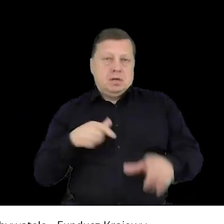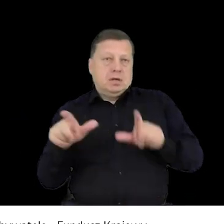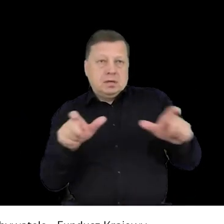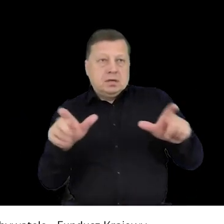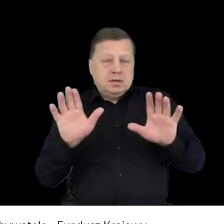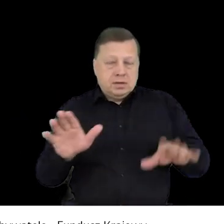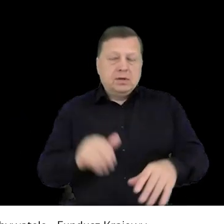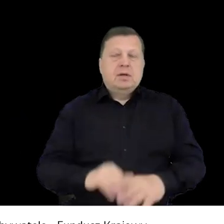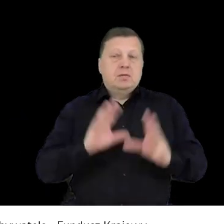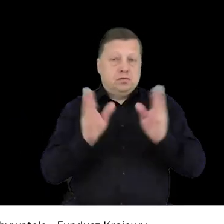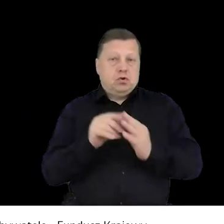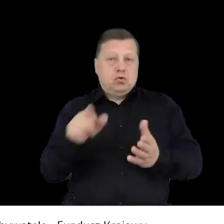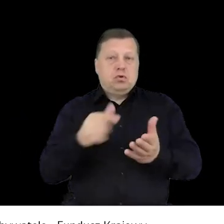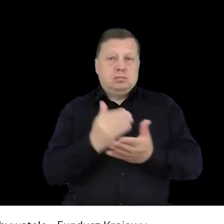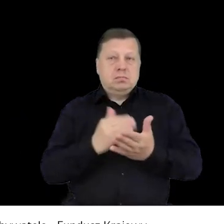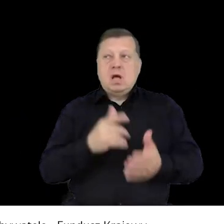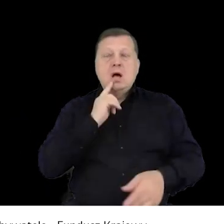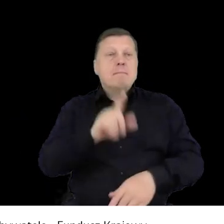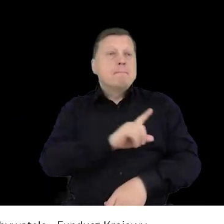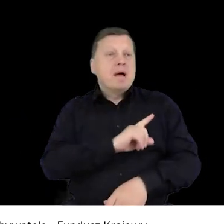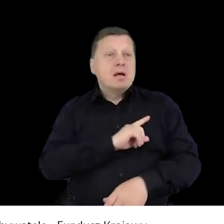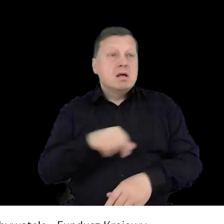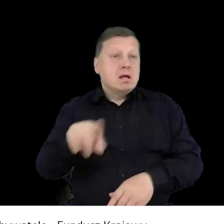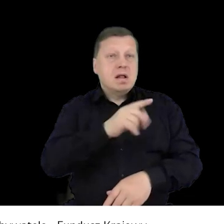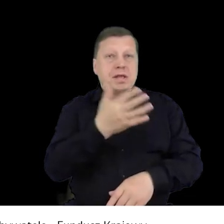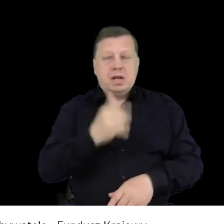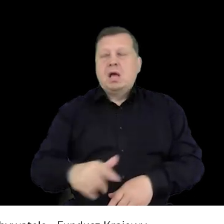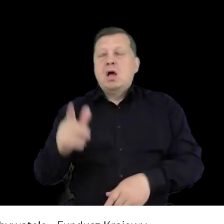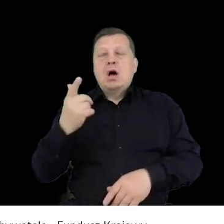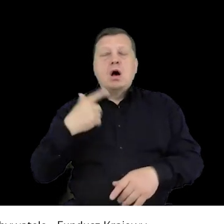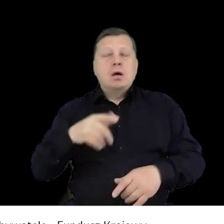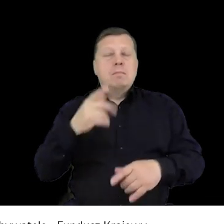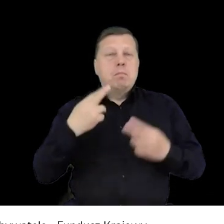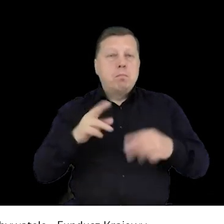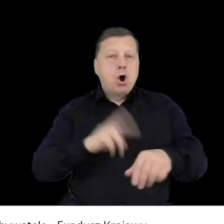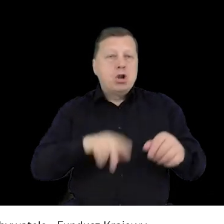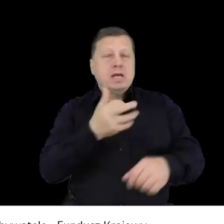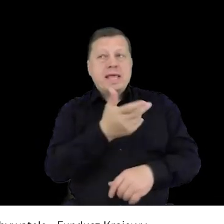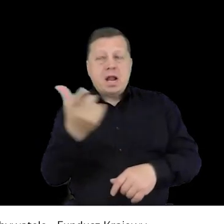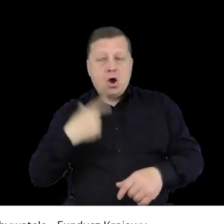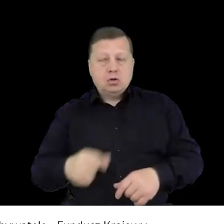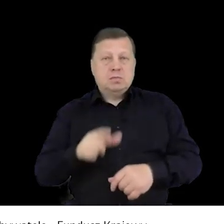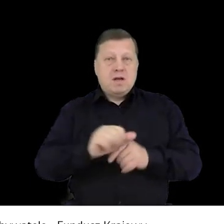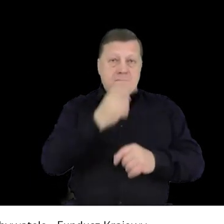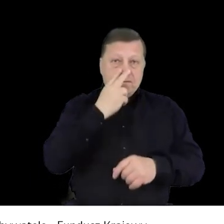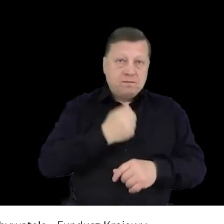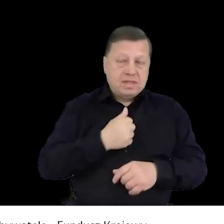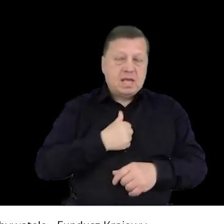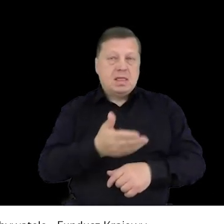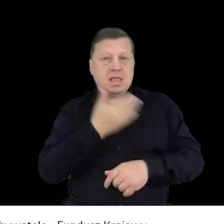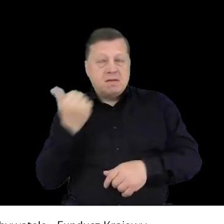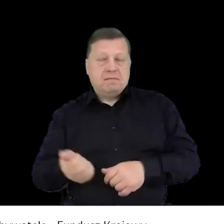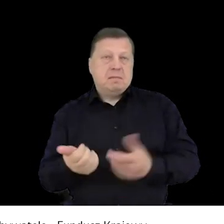zgromadzenie jest zabezpieczone, czyli ile jest funkcjonariuszy, funkcjonariuszek, jak są rozmieszczeni, czy są widoczni, czy nie są widoczni. Jakie mają ze sobą